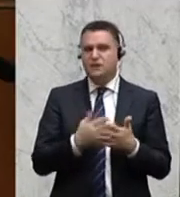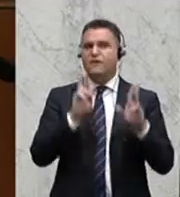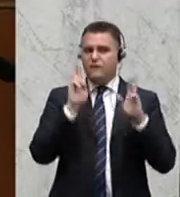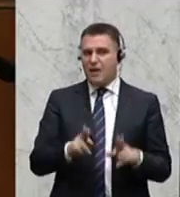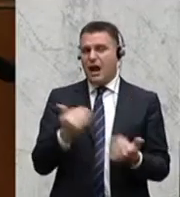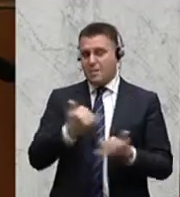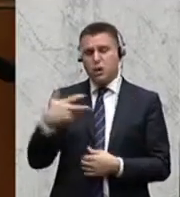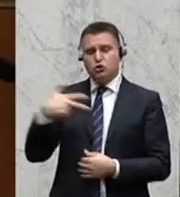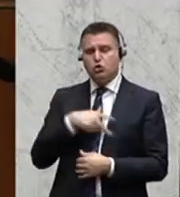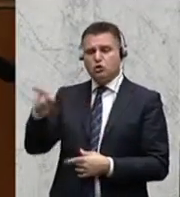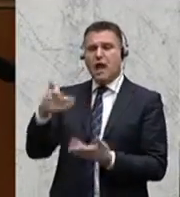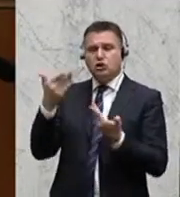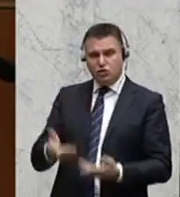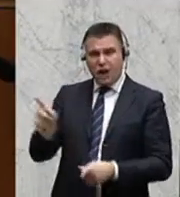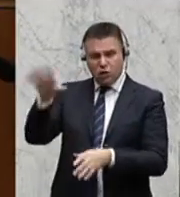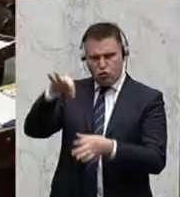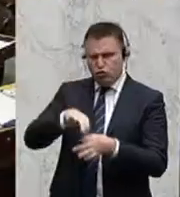sozial Schwächsten einsparen sollen.